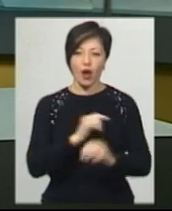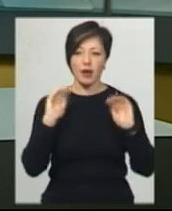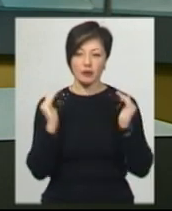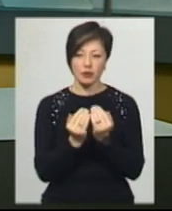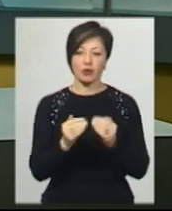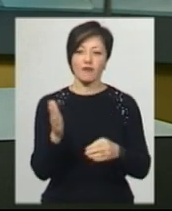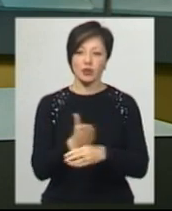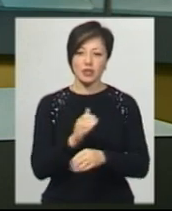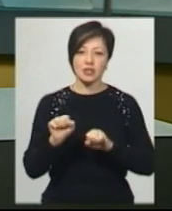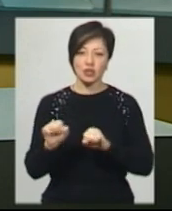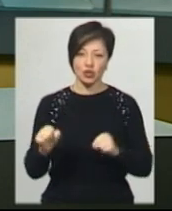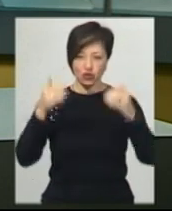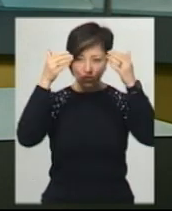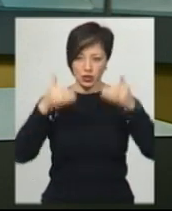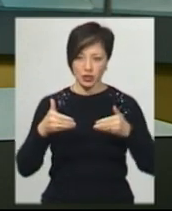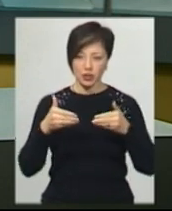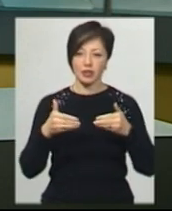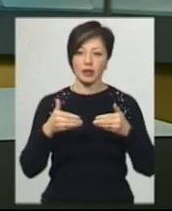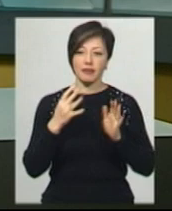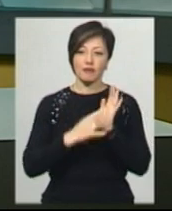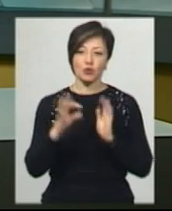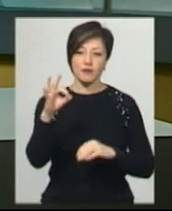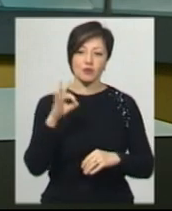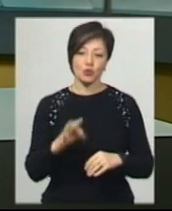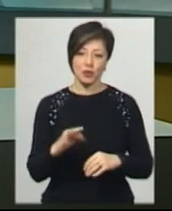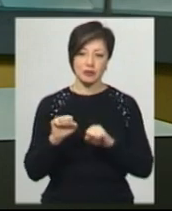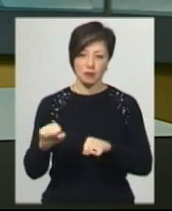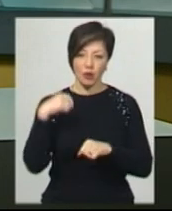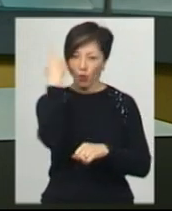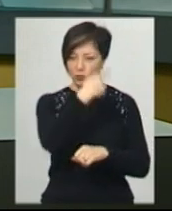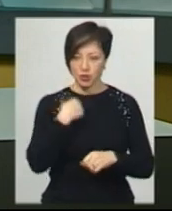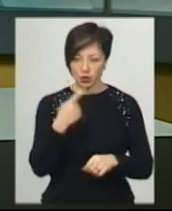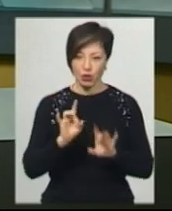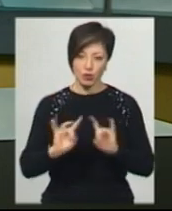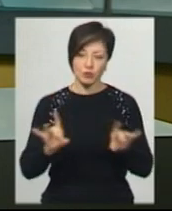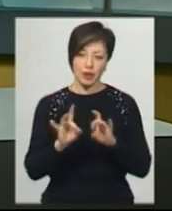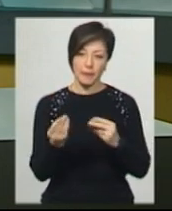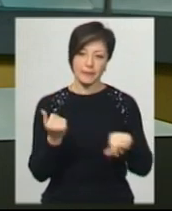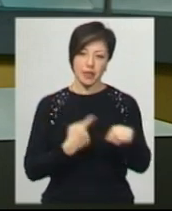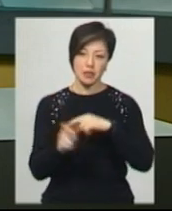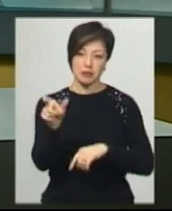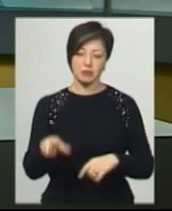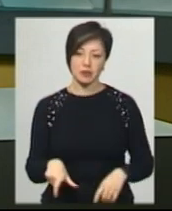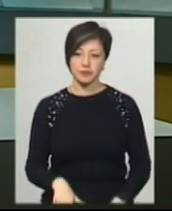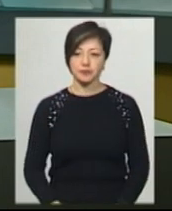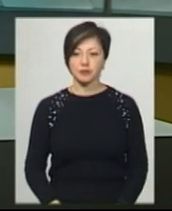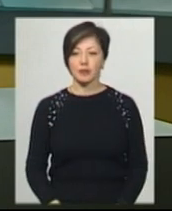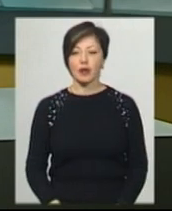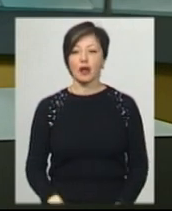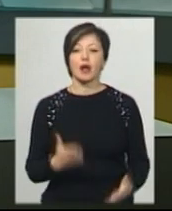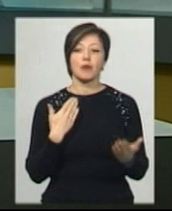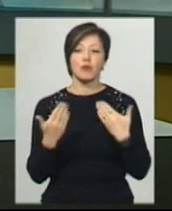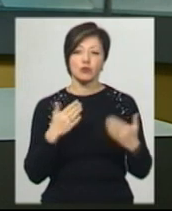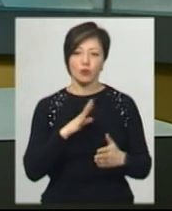виготовляють захисні щитки, які закривають 90% обличчя. Про це розповідає підприємець Олександр Сікорський. Ми